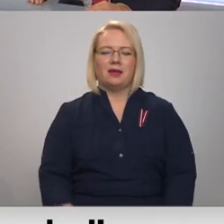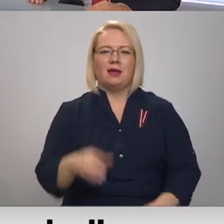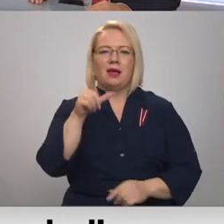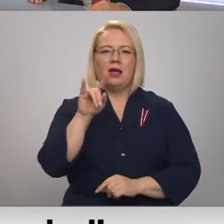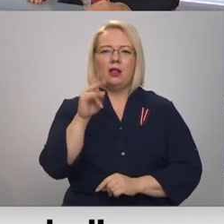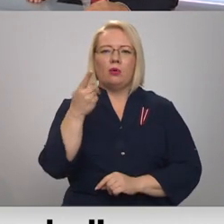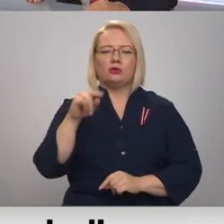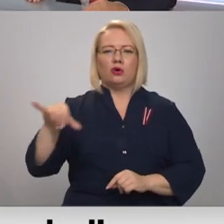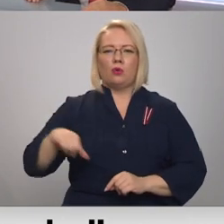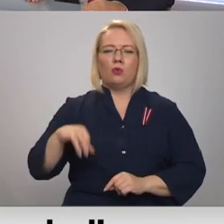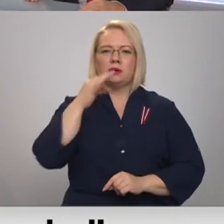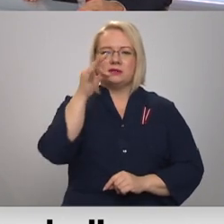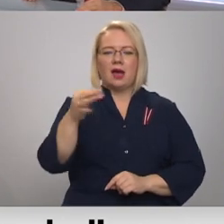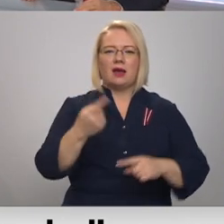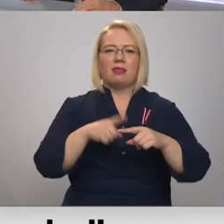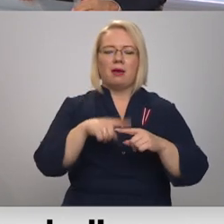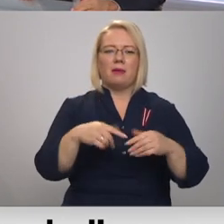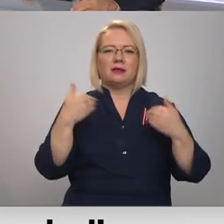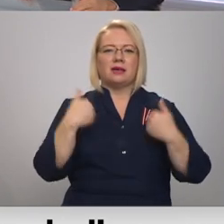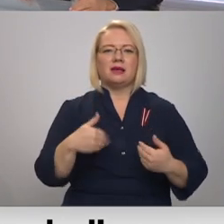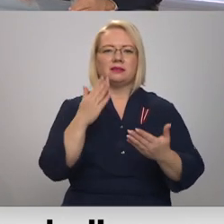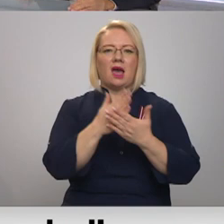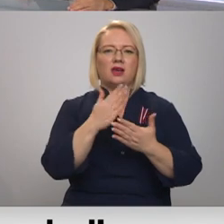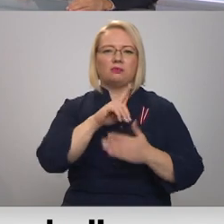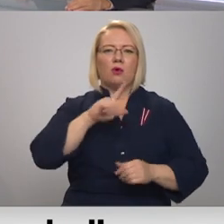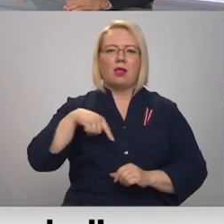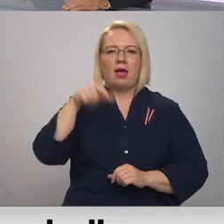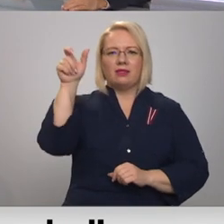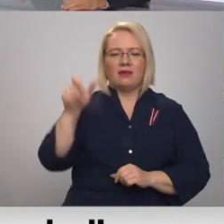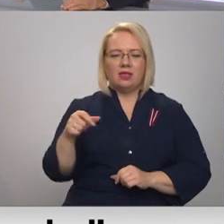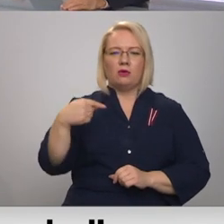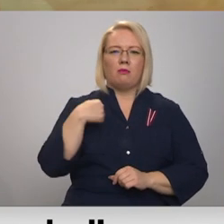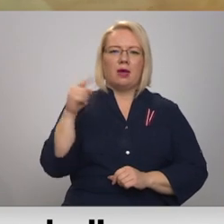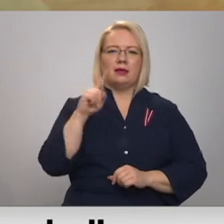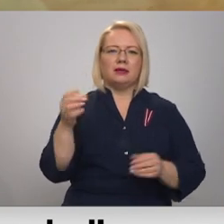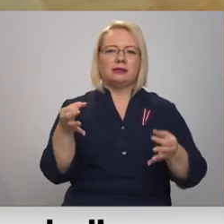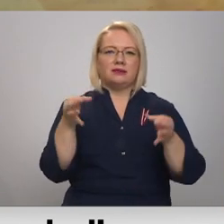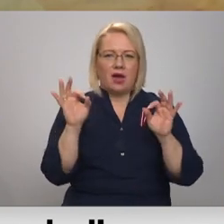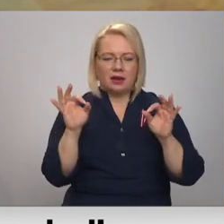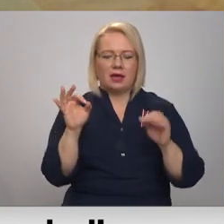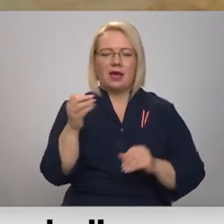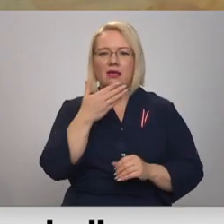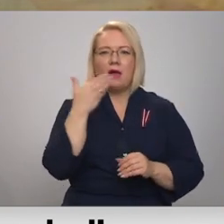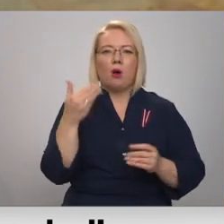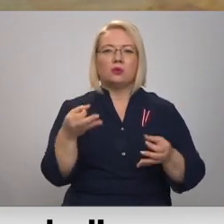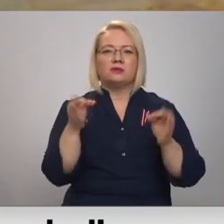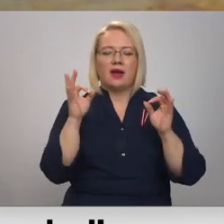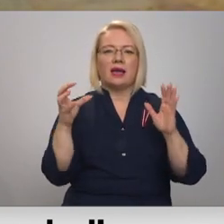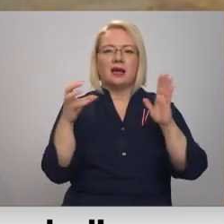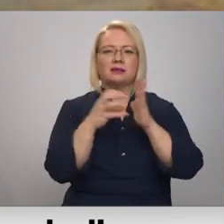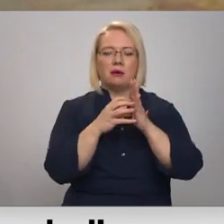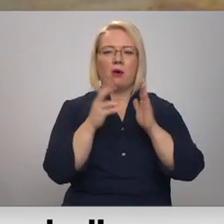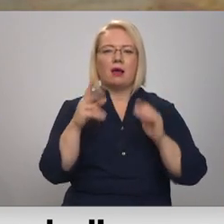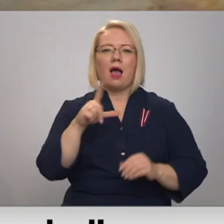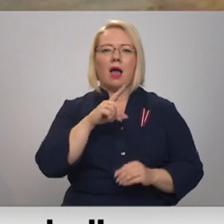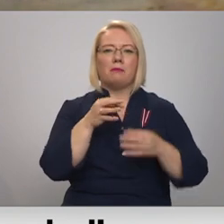Lūkškungs saka, tāpēc, ka es esmu latvietis, tāpēc man tas ir svarīgi. Man liekas, tiešām nav svarīgāka simbola mums Latvijai kā